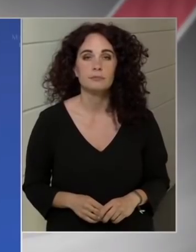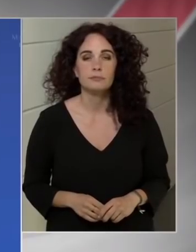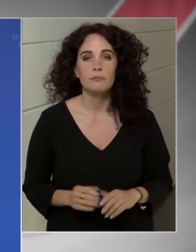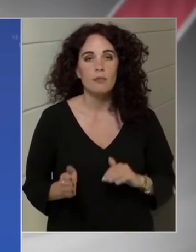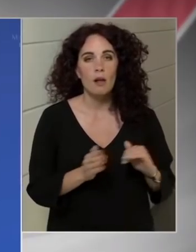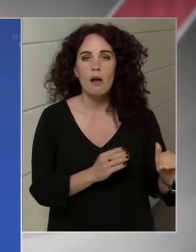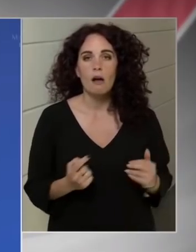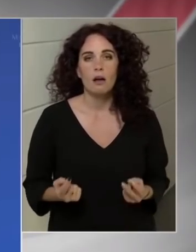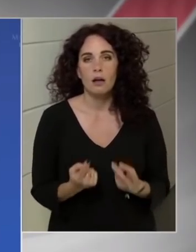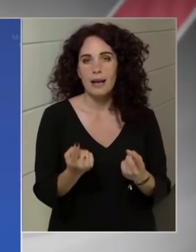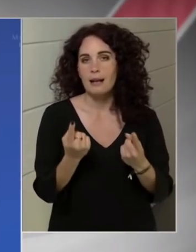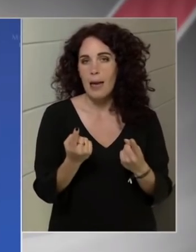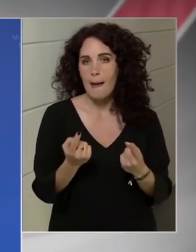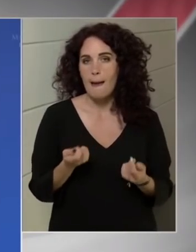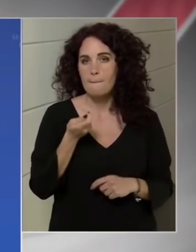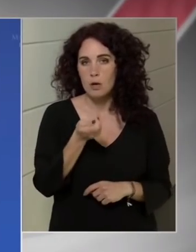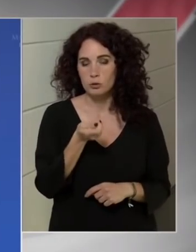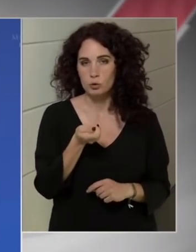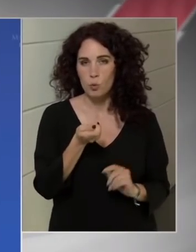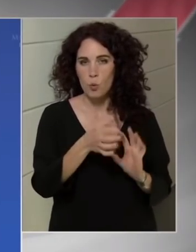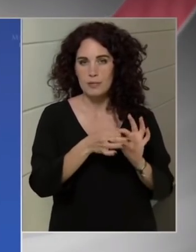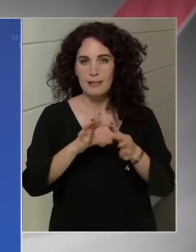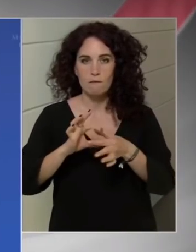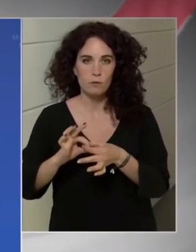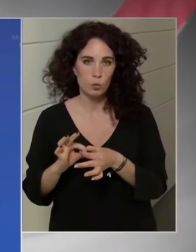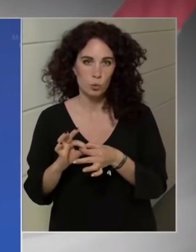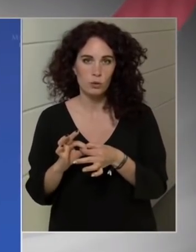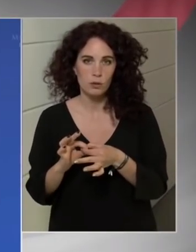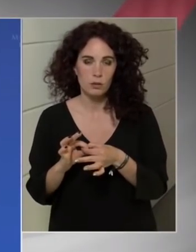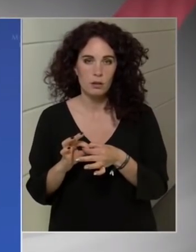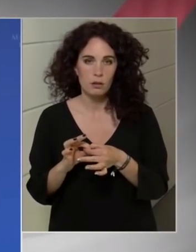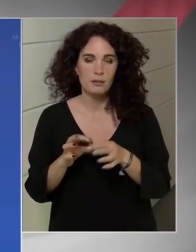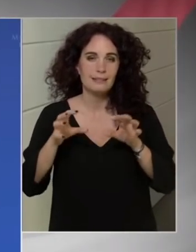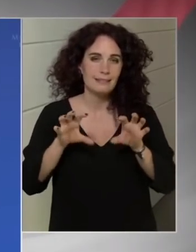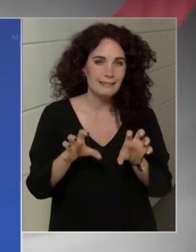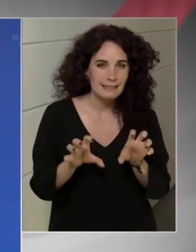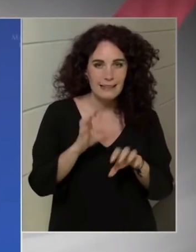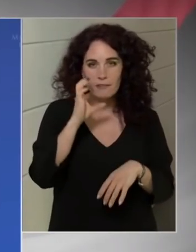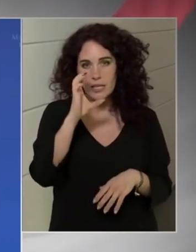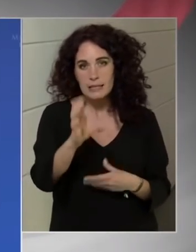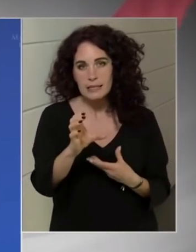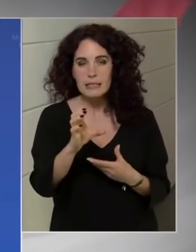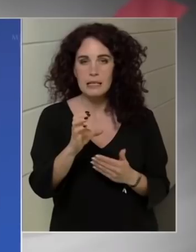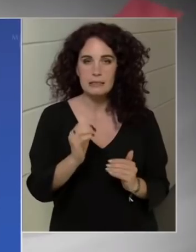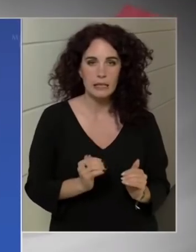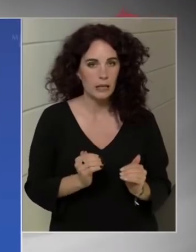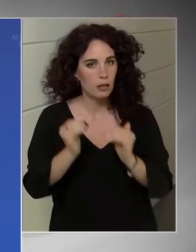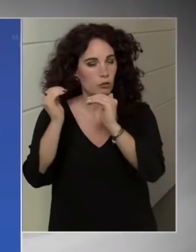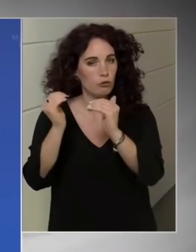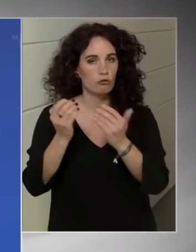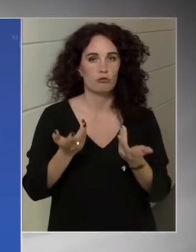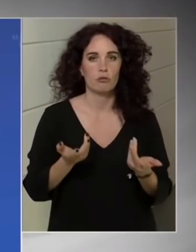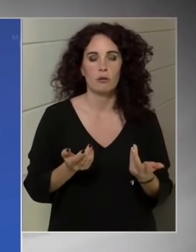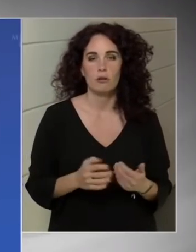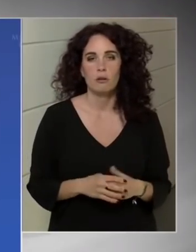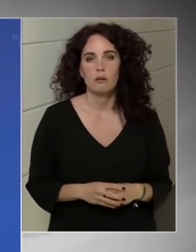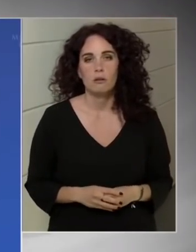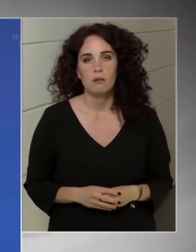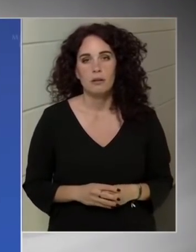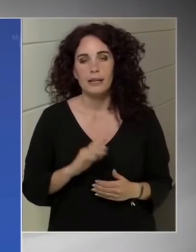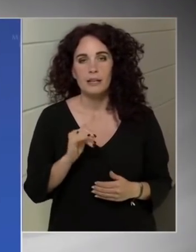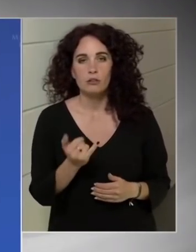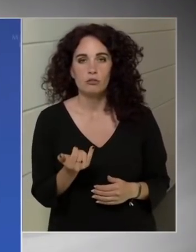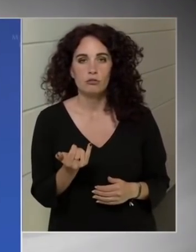és lényegében ez mind a gyógyszerforgalmazók zsebét növelte. A